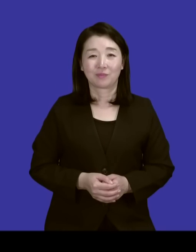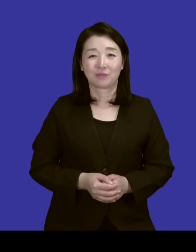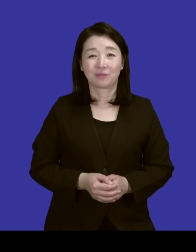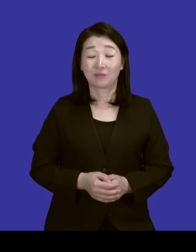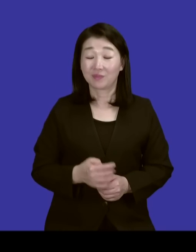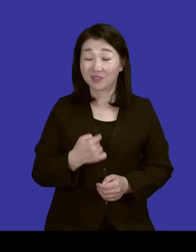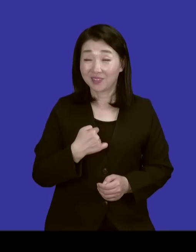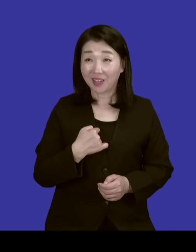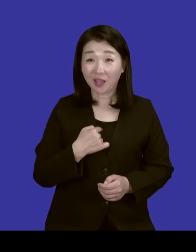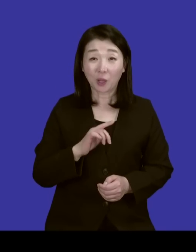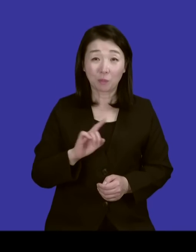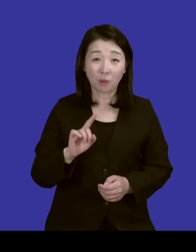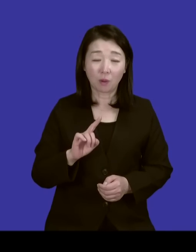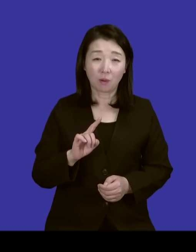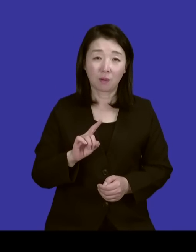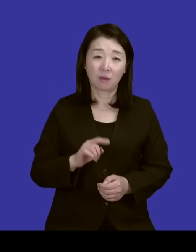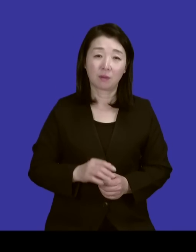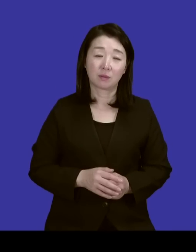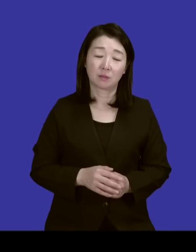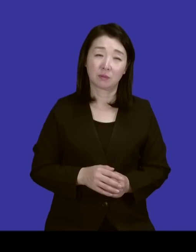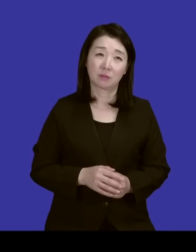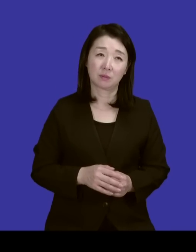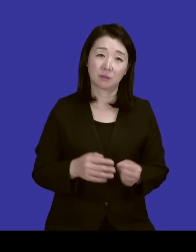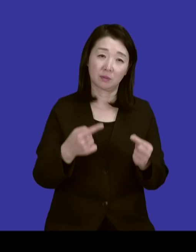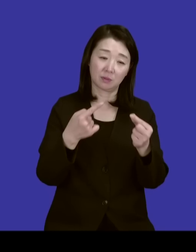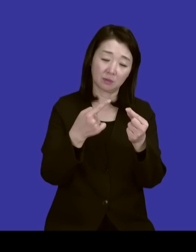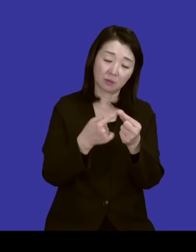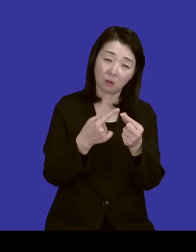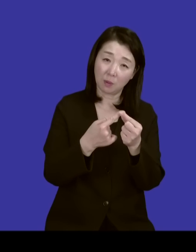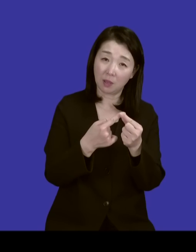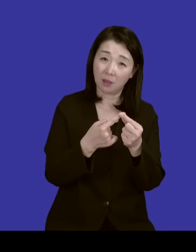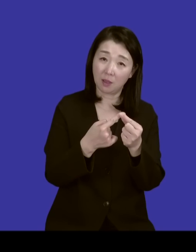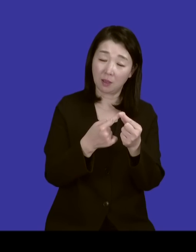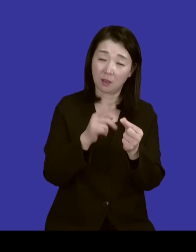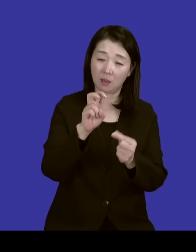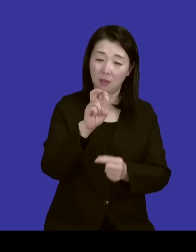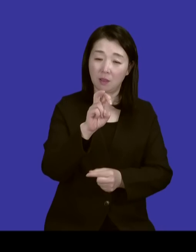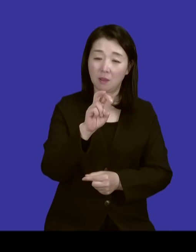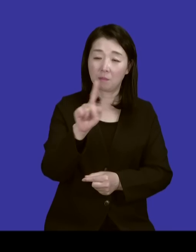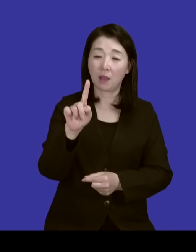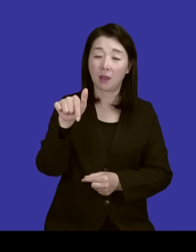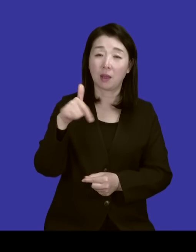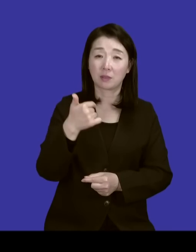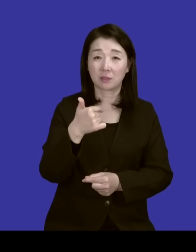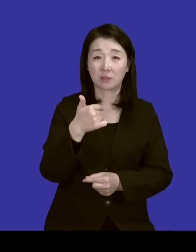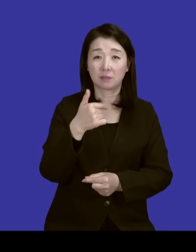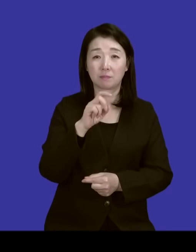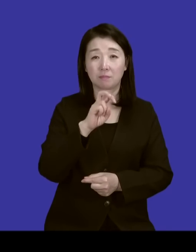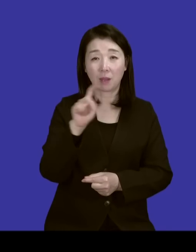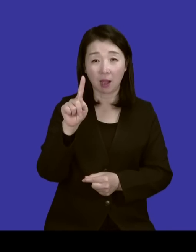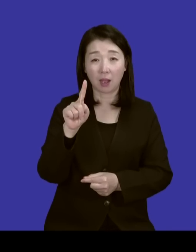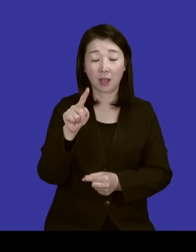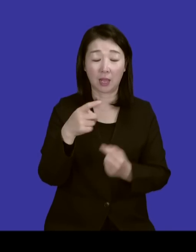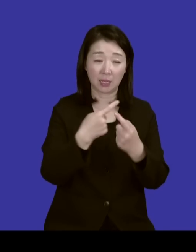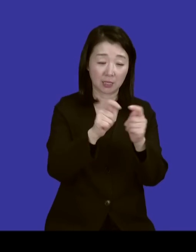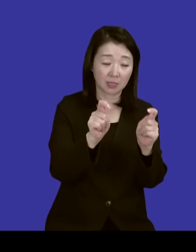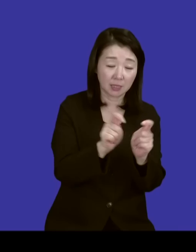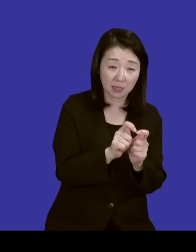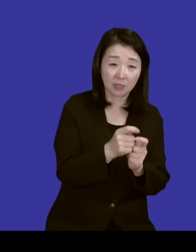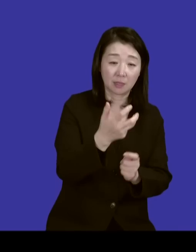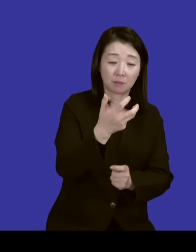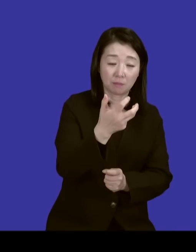그러니까 처음에는 마그마로 팀으로 해서 80년대부터 한